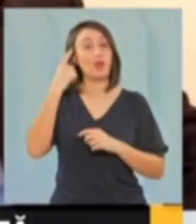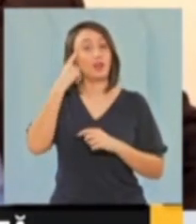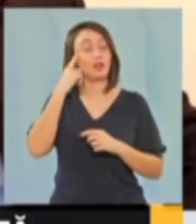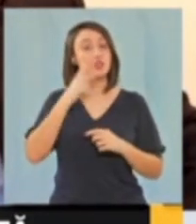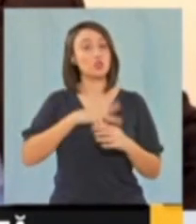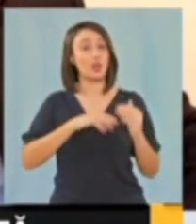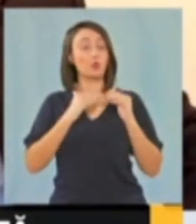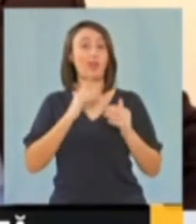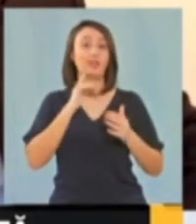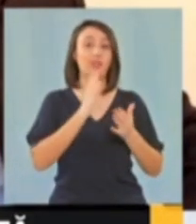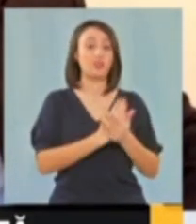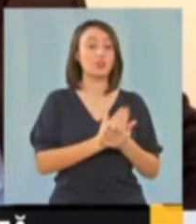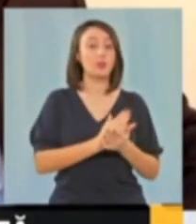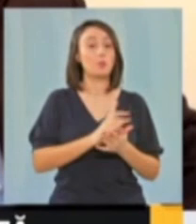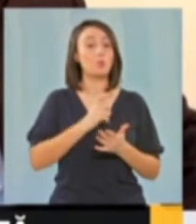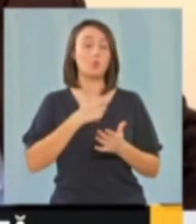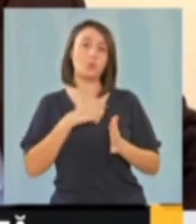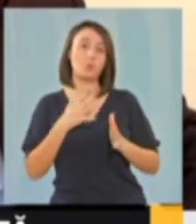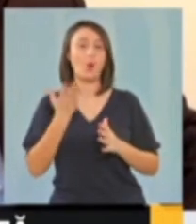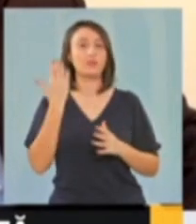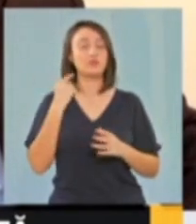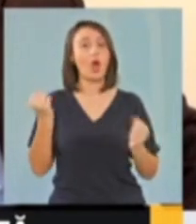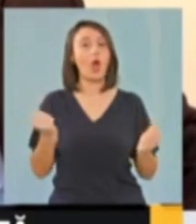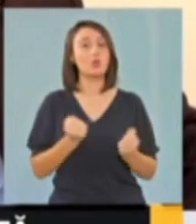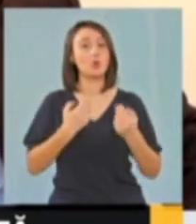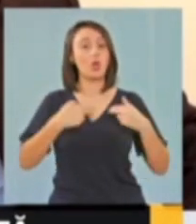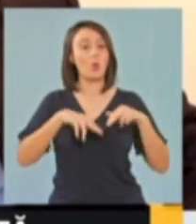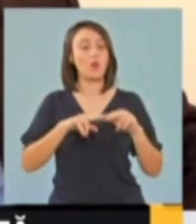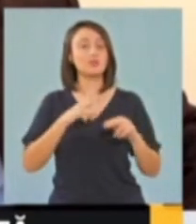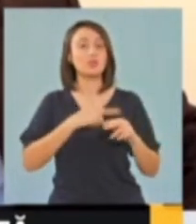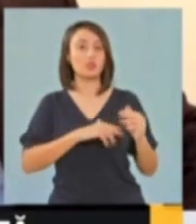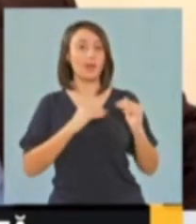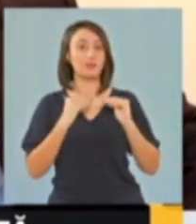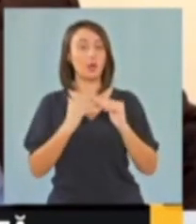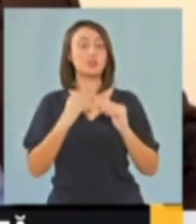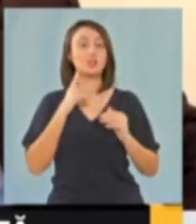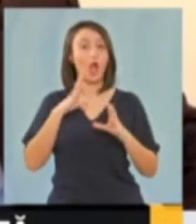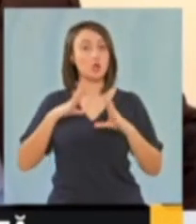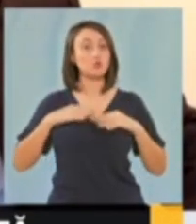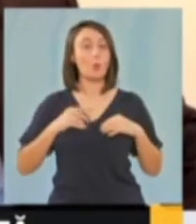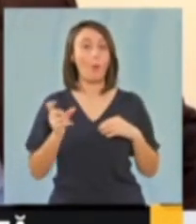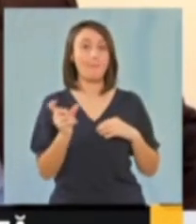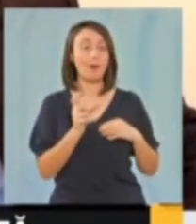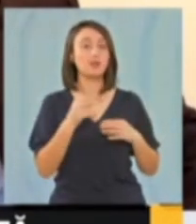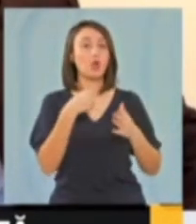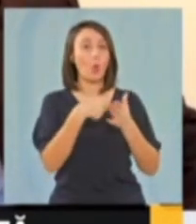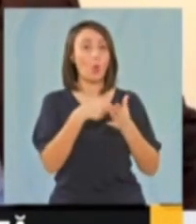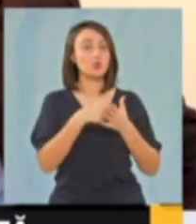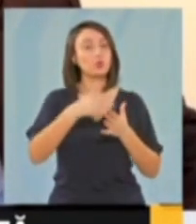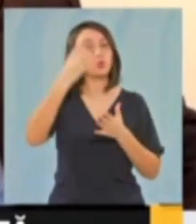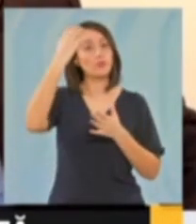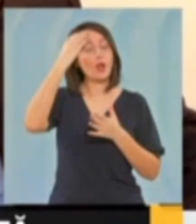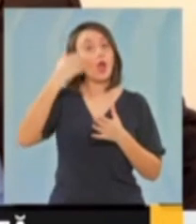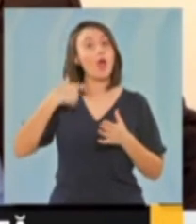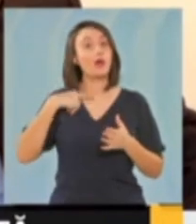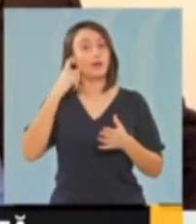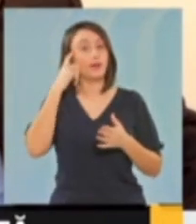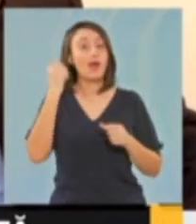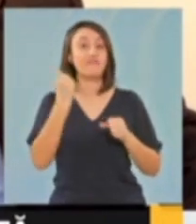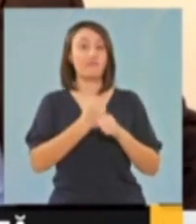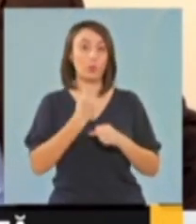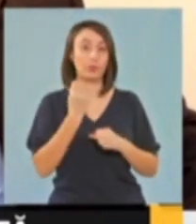decide, poate a fost și o acțiune a noastră ca PSD să-și asume o parte din costurile guvernării. Cred că am făcut